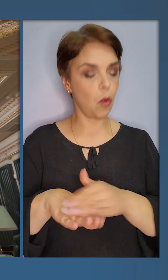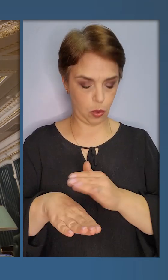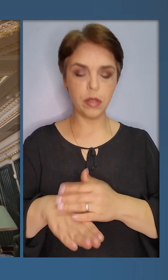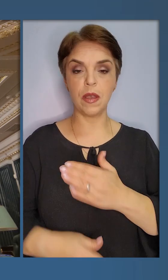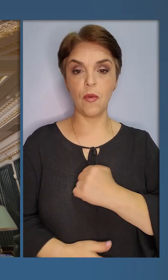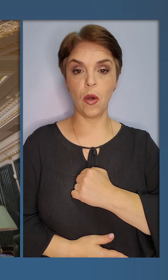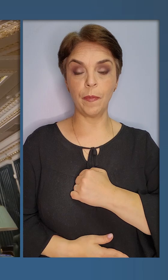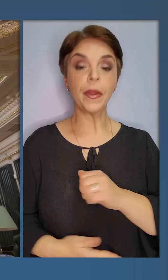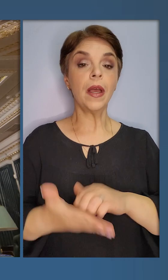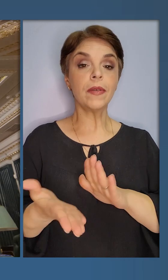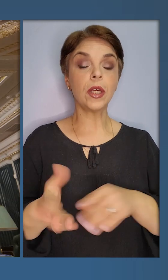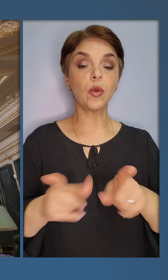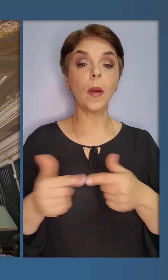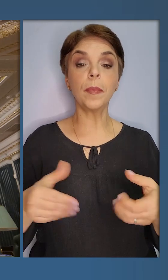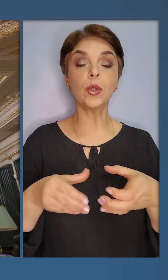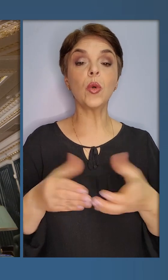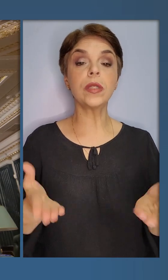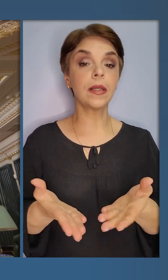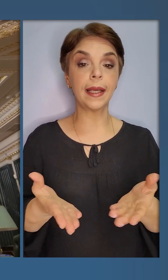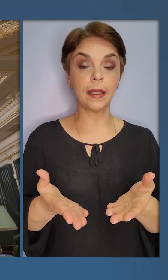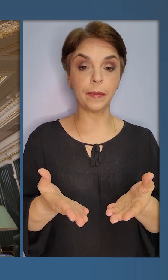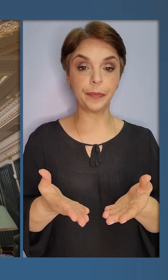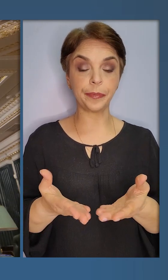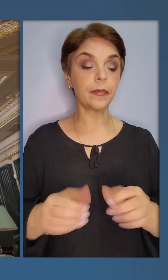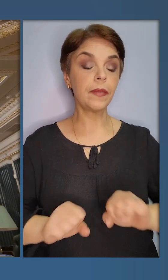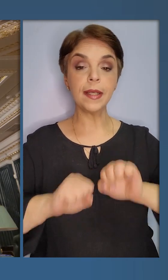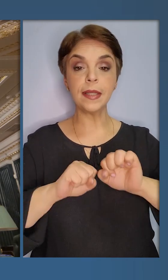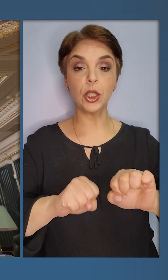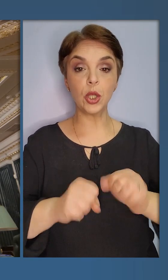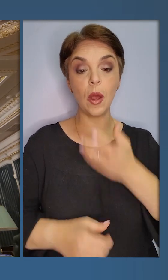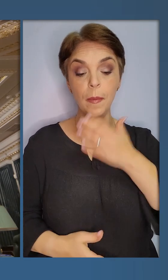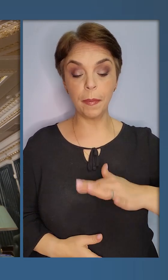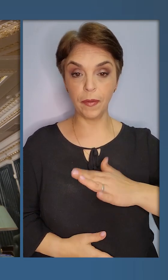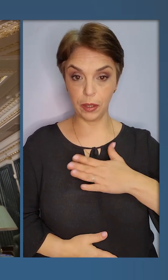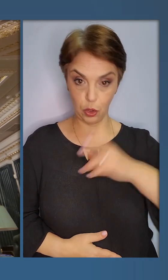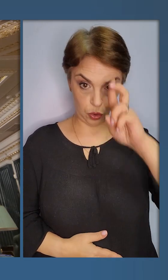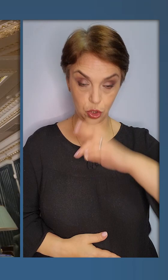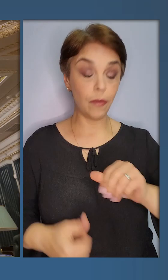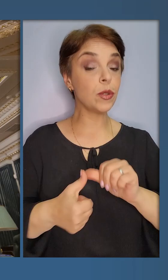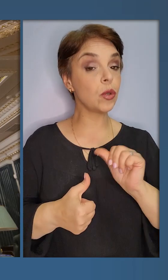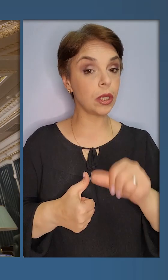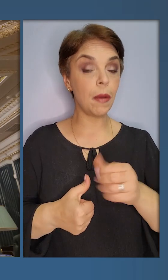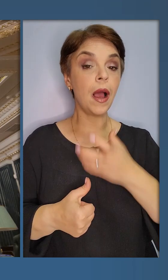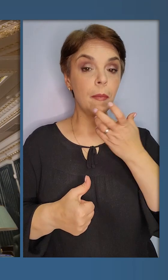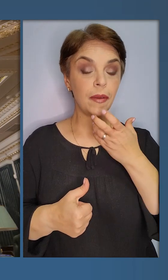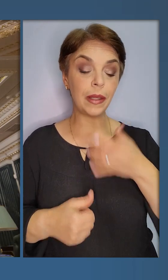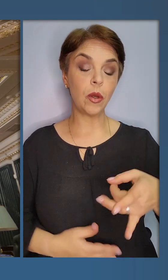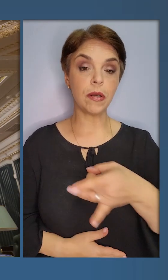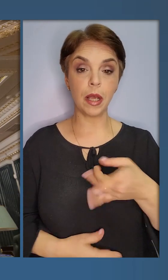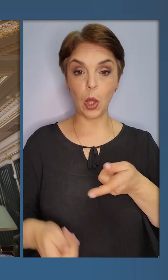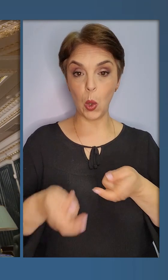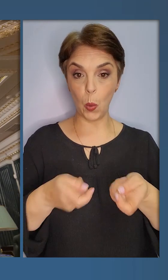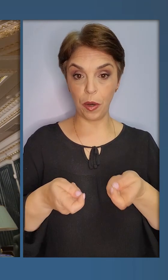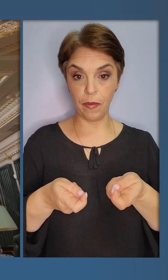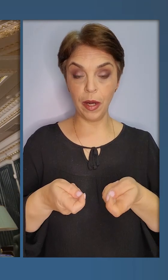Молодці воїни відзнають, що кожні підрозділи, які захищають південь нашої держави, зокрема Південного